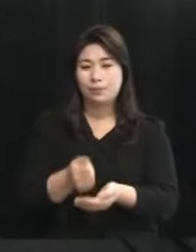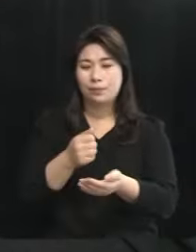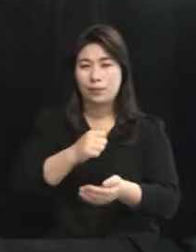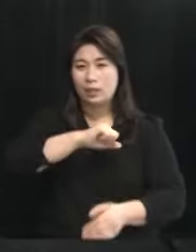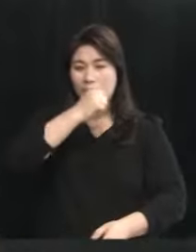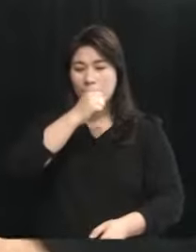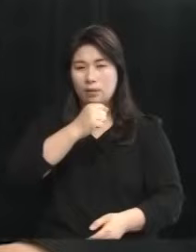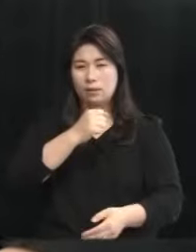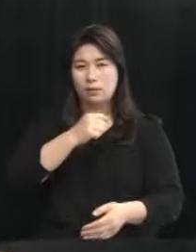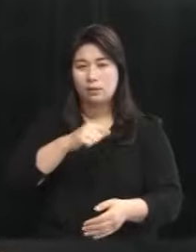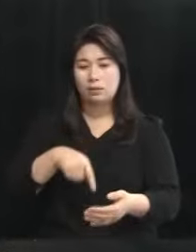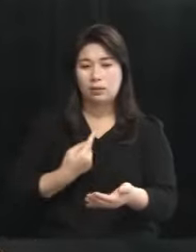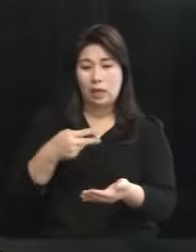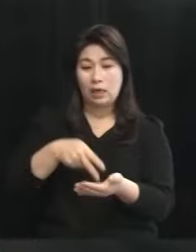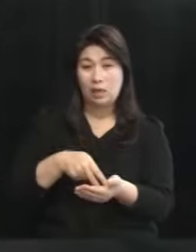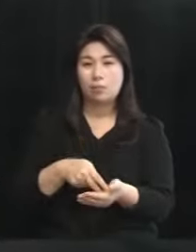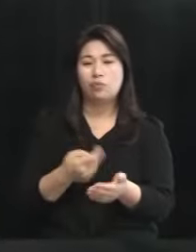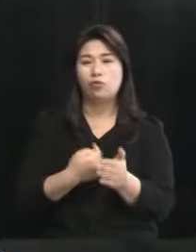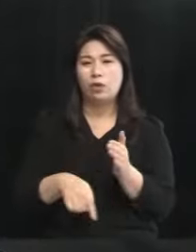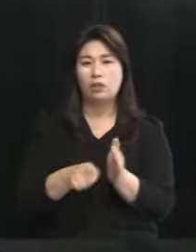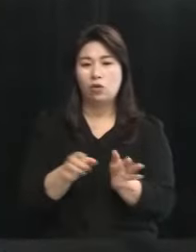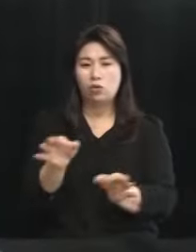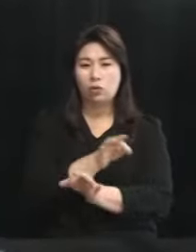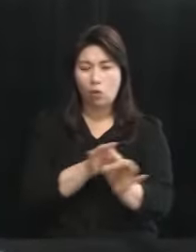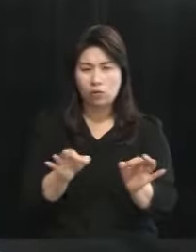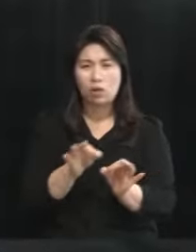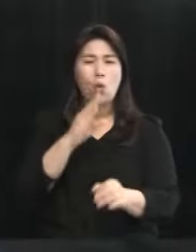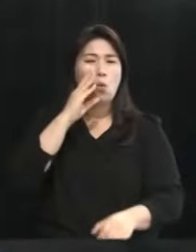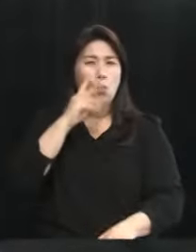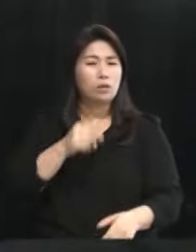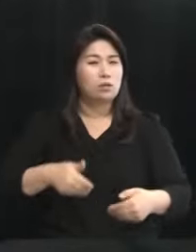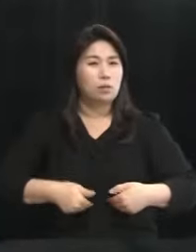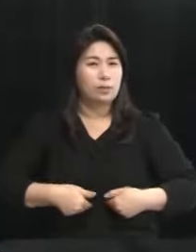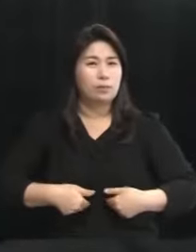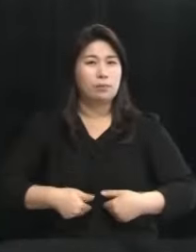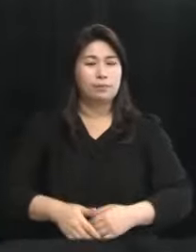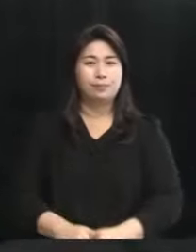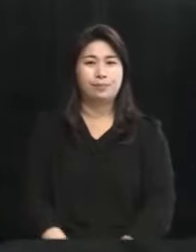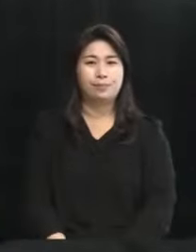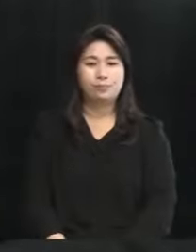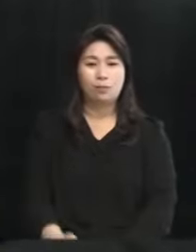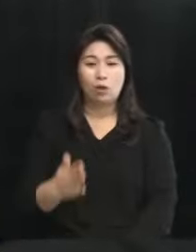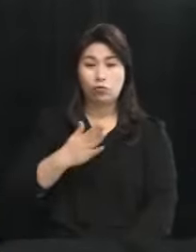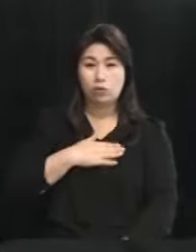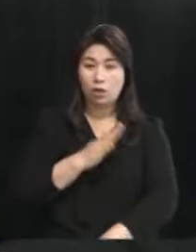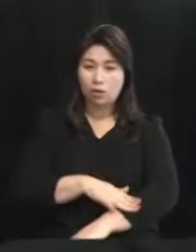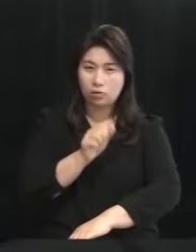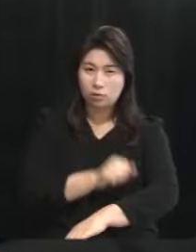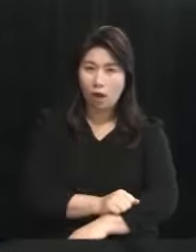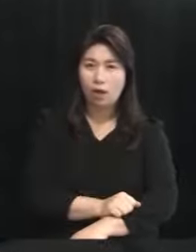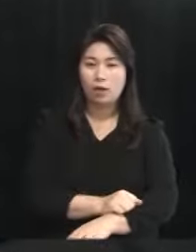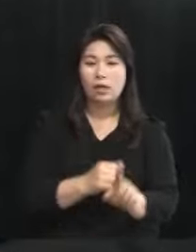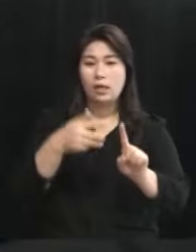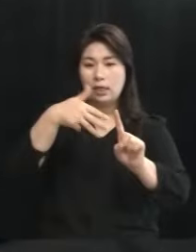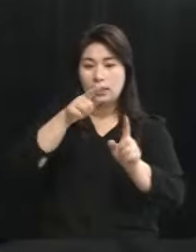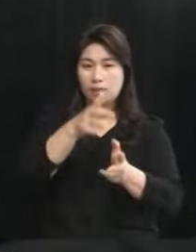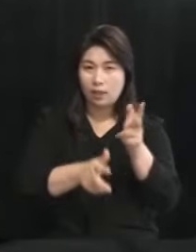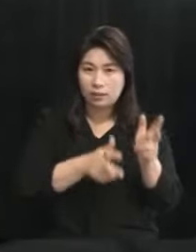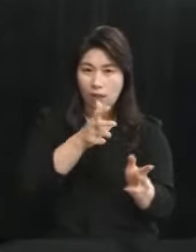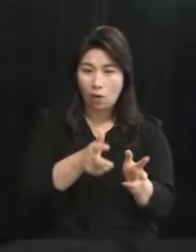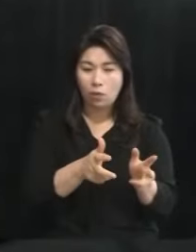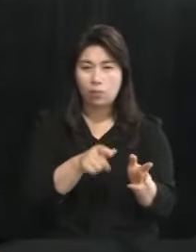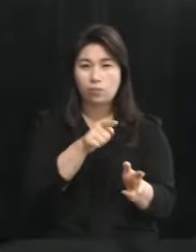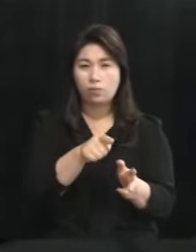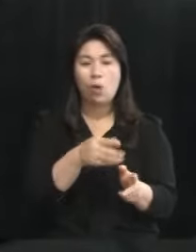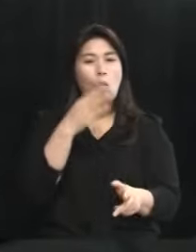우리 지방 경제 활성화를 반드시 이루어야 한다고 생각합니다 우리가 잘하고 있는 1차 산업들 이런